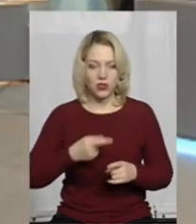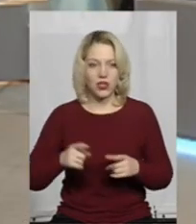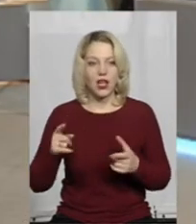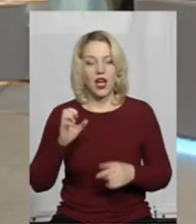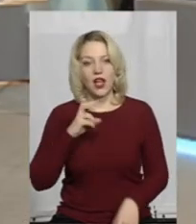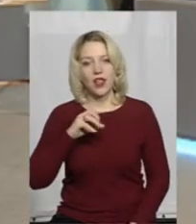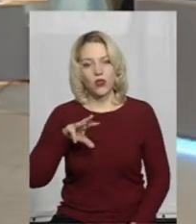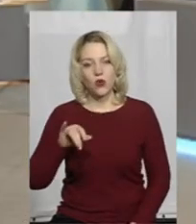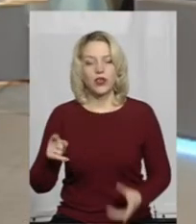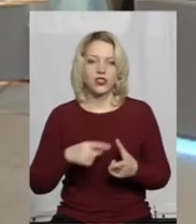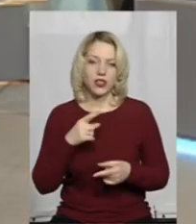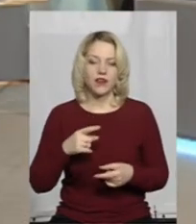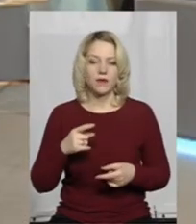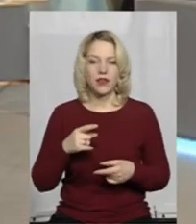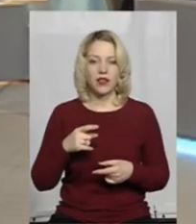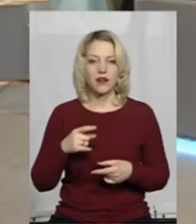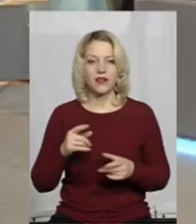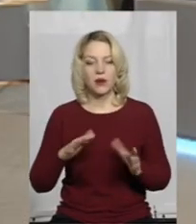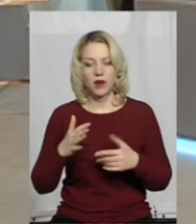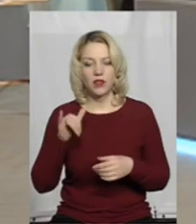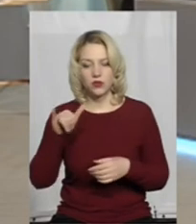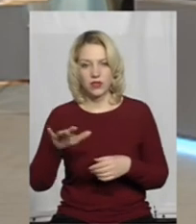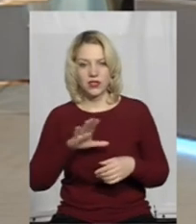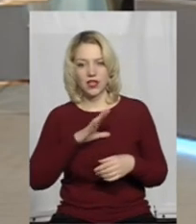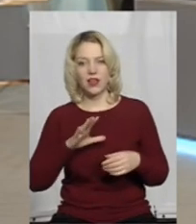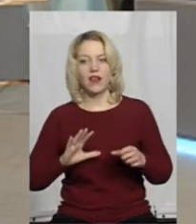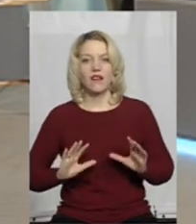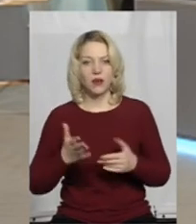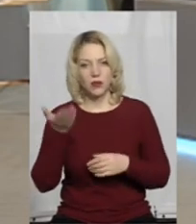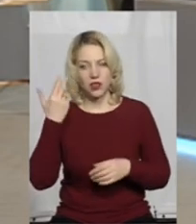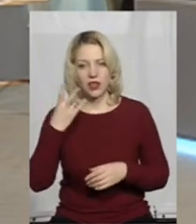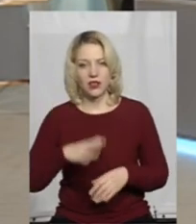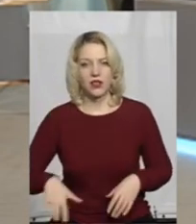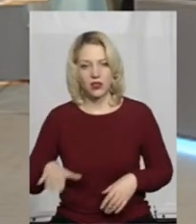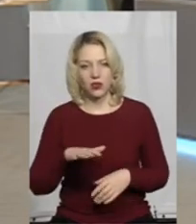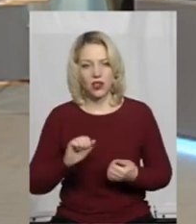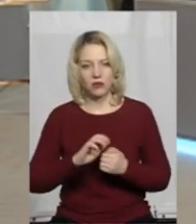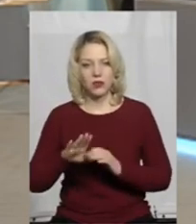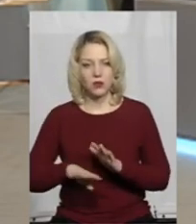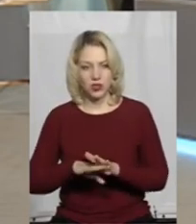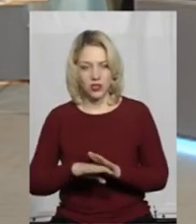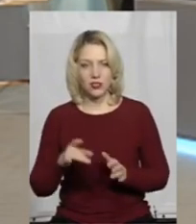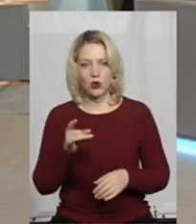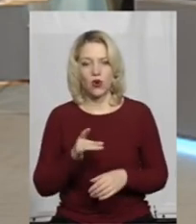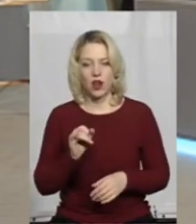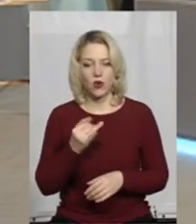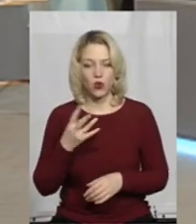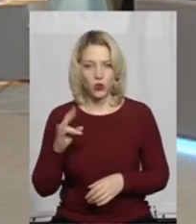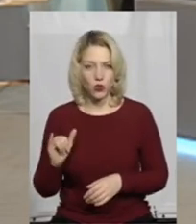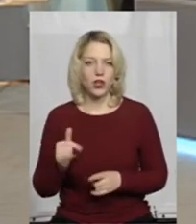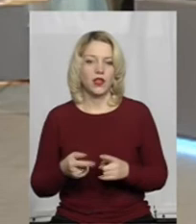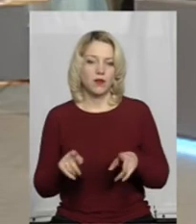траплялося такі подібні випадки раніше? Ну, на території Кам'янць-Подільського району